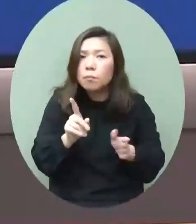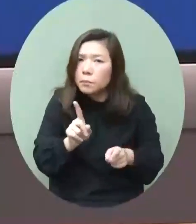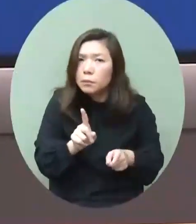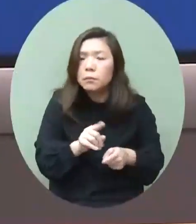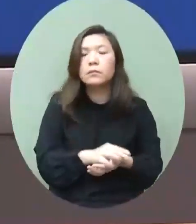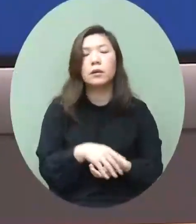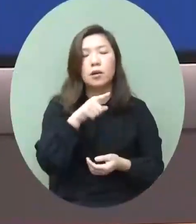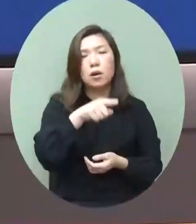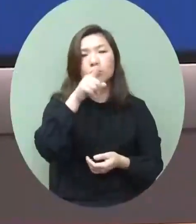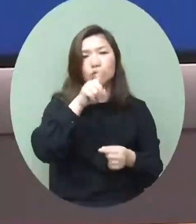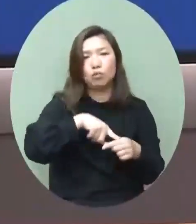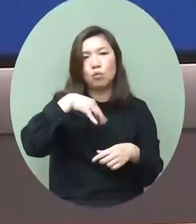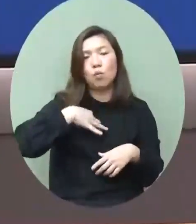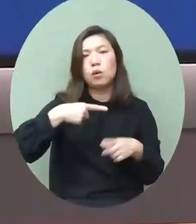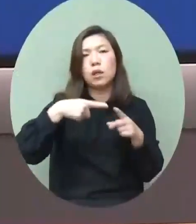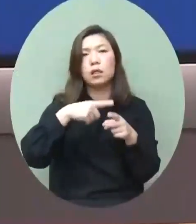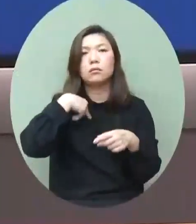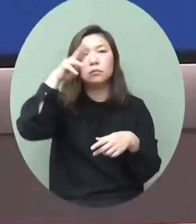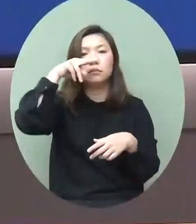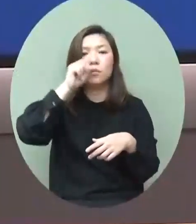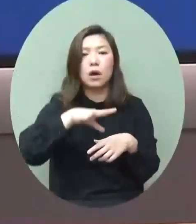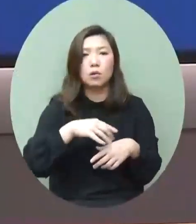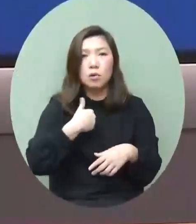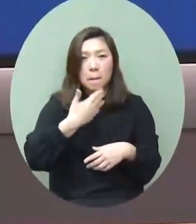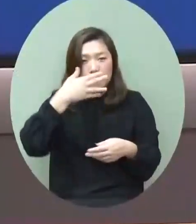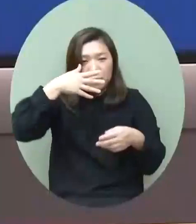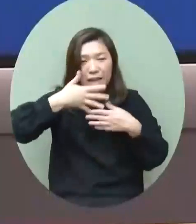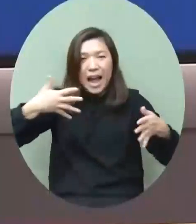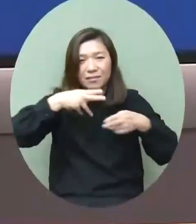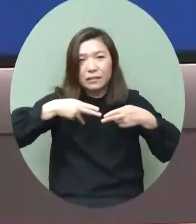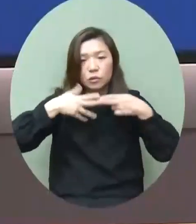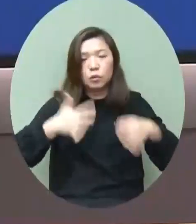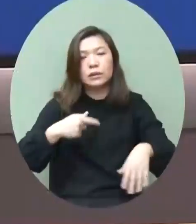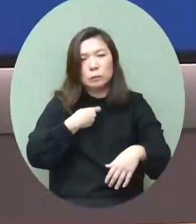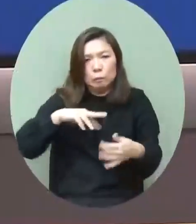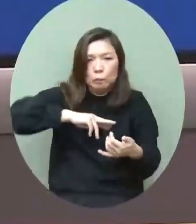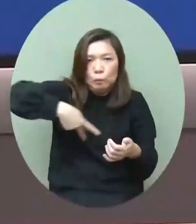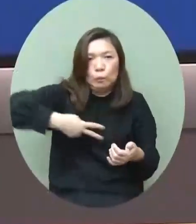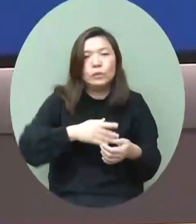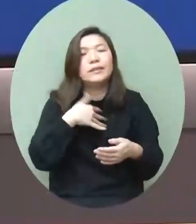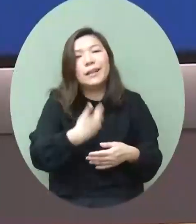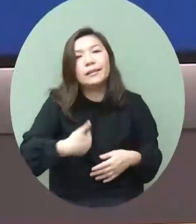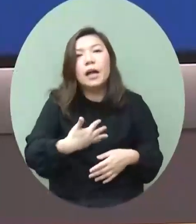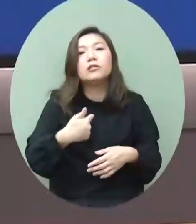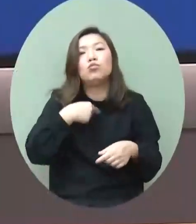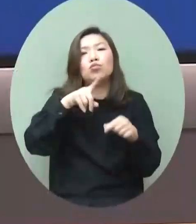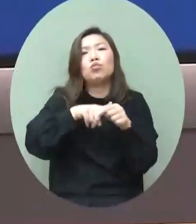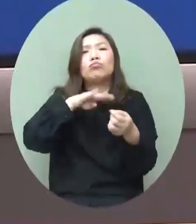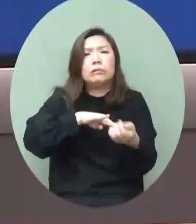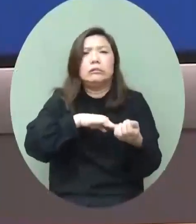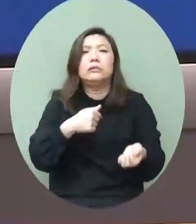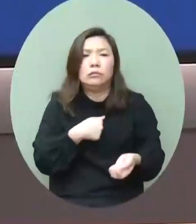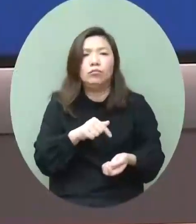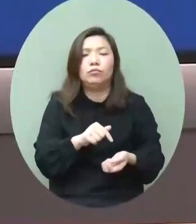我們中國人經常都說做完大的手術之後都要調養身體都是用中醫藥的